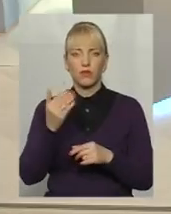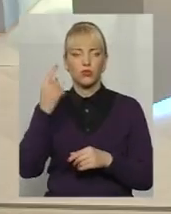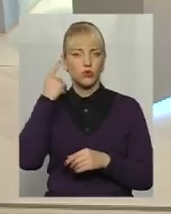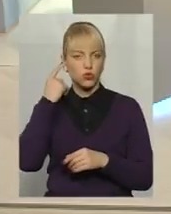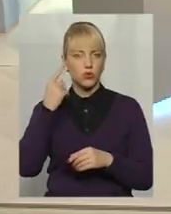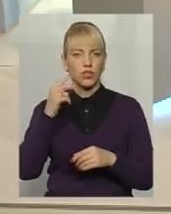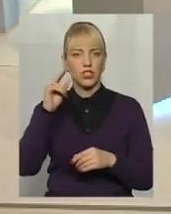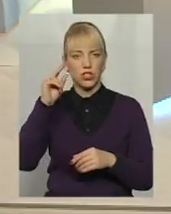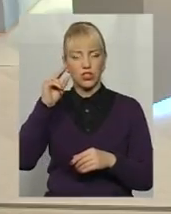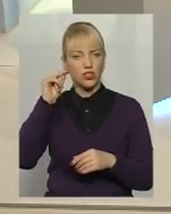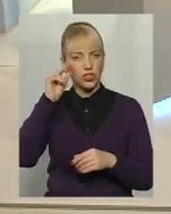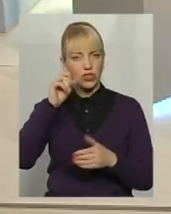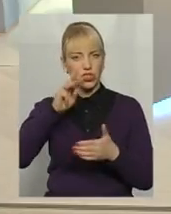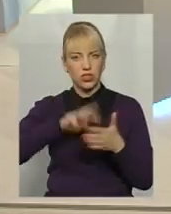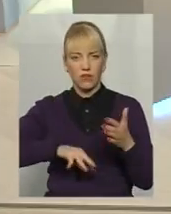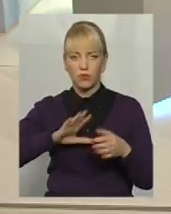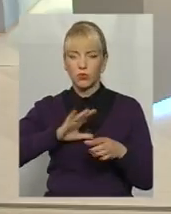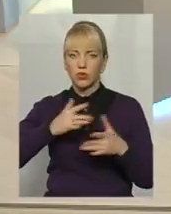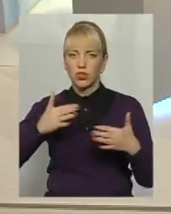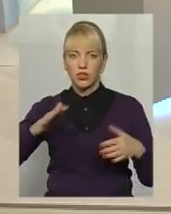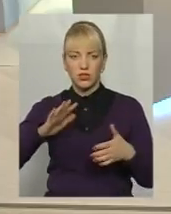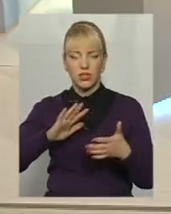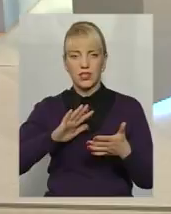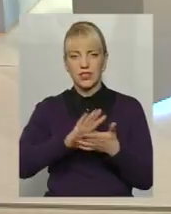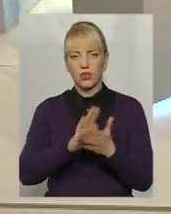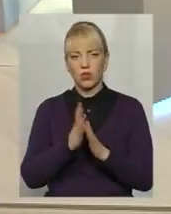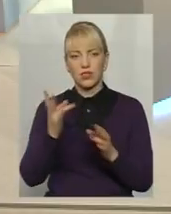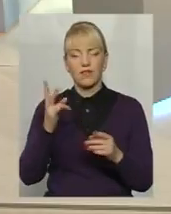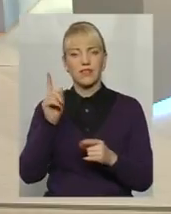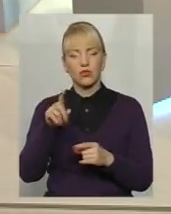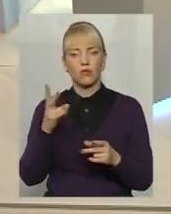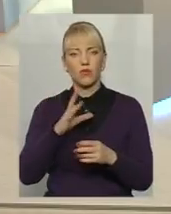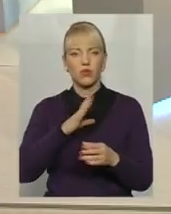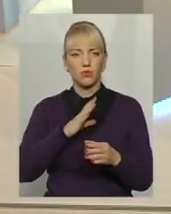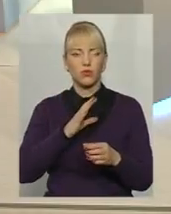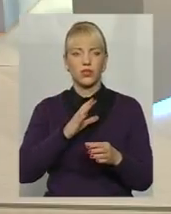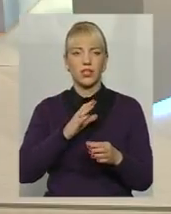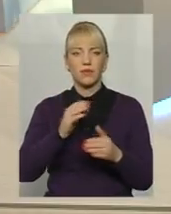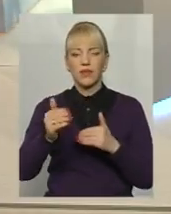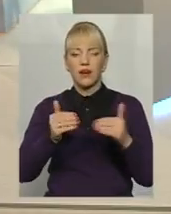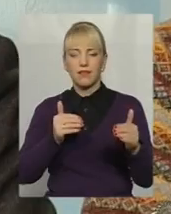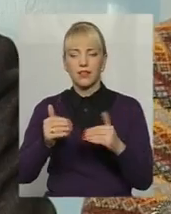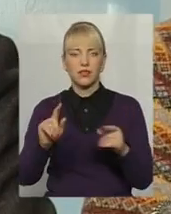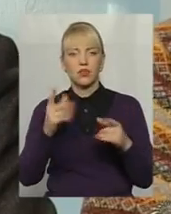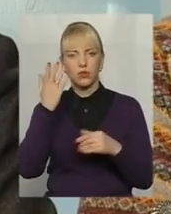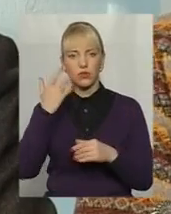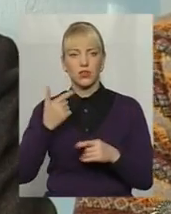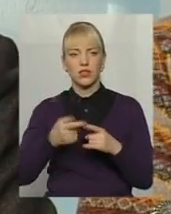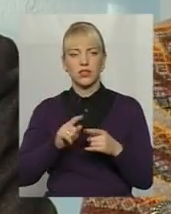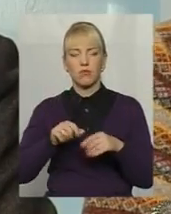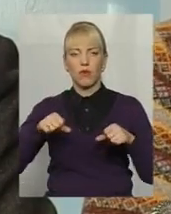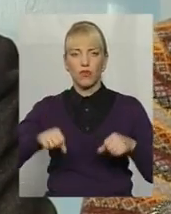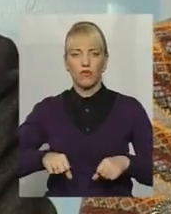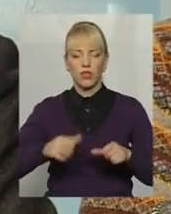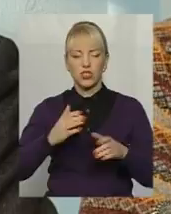цифру штраф. Можуть бути різні ситуації. Все рівно повинна бути градація. Тому що сьогодні, коли ці повноваження